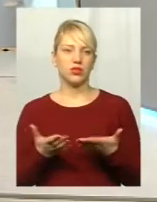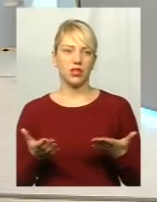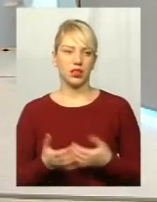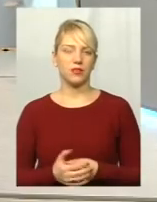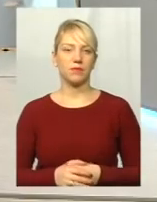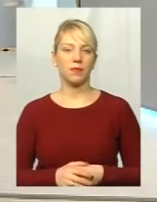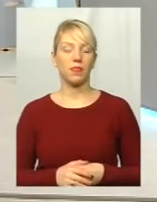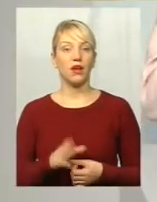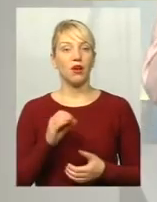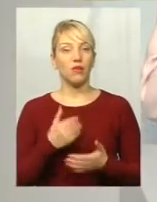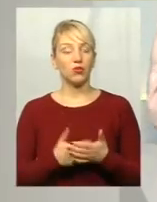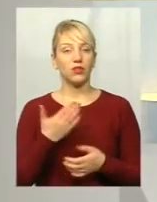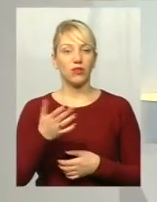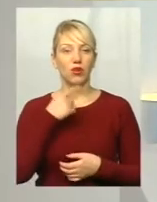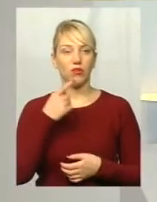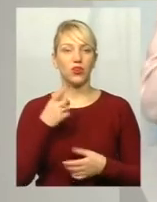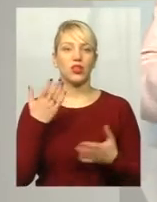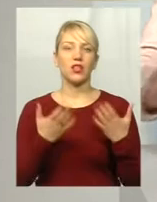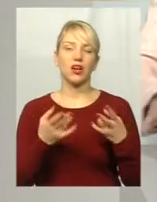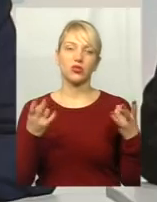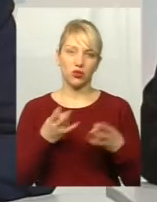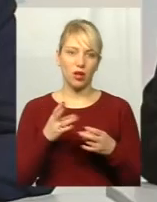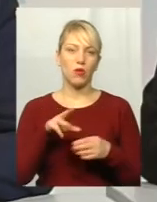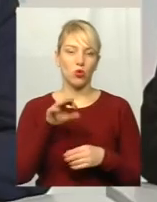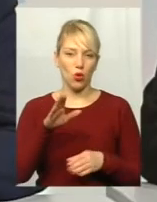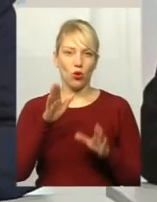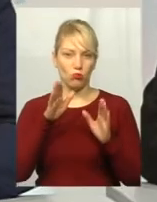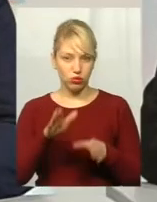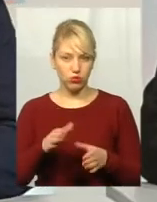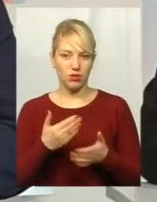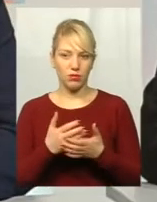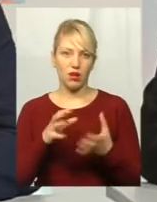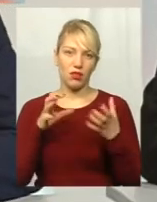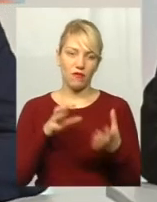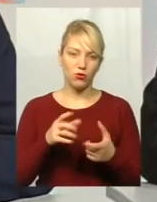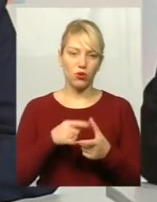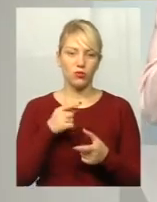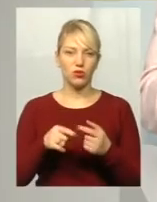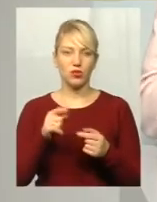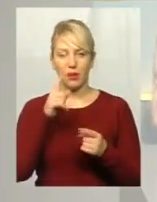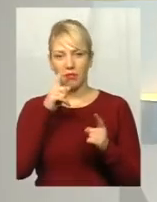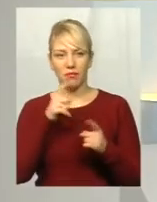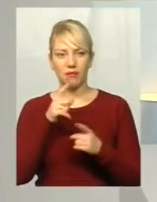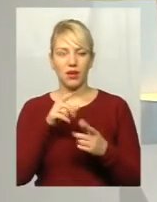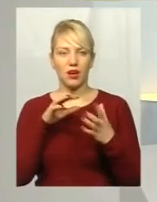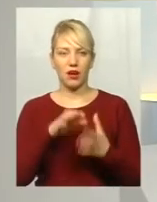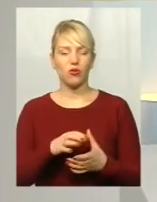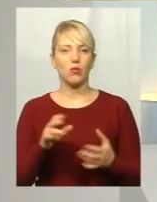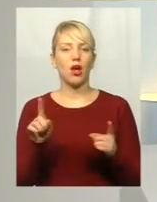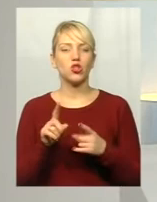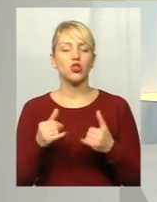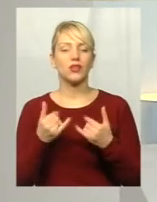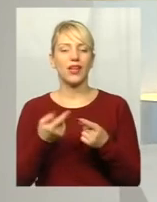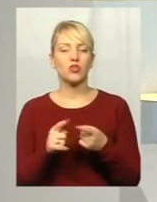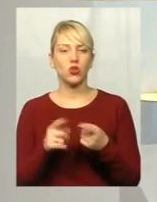От ви кажете, якщо треба, то буде там, до прикладу, щоб автобус там, чи мікроавтобус ходив не з 6.30, а з 5.30, що до цього треба робити?